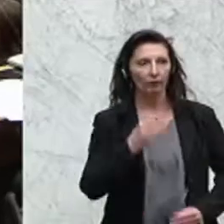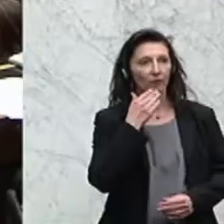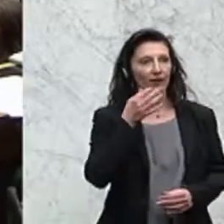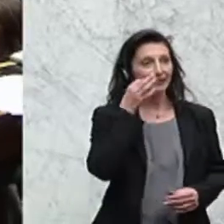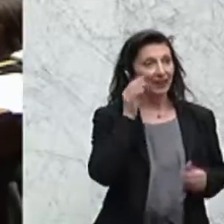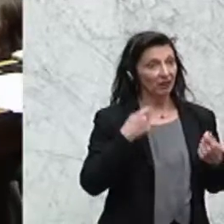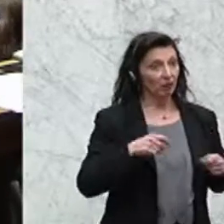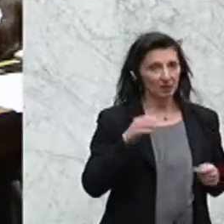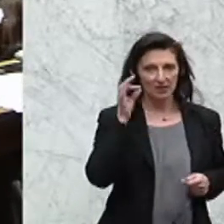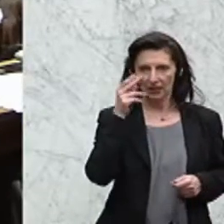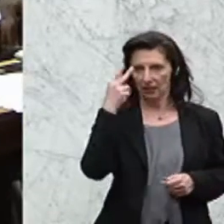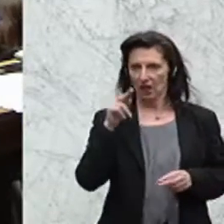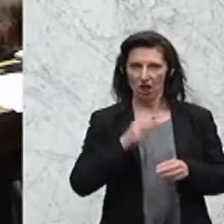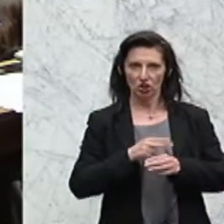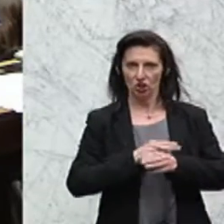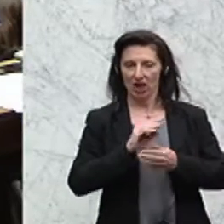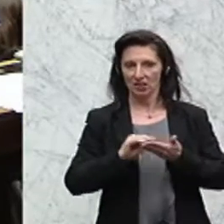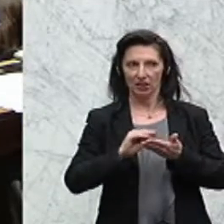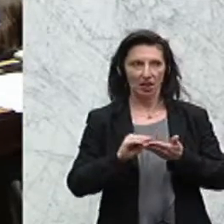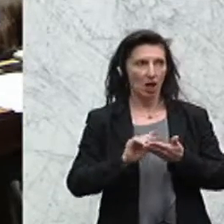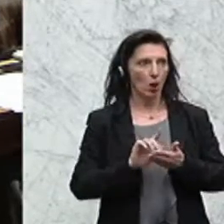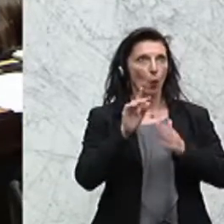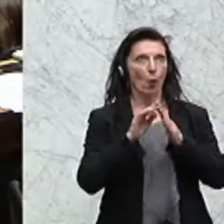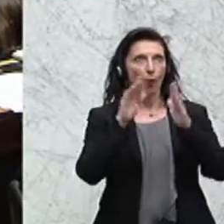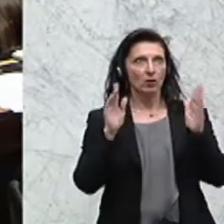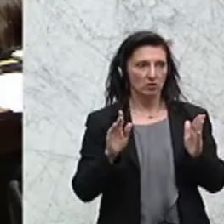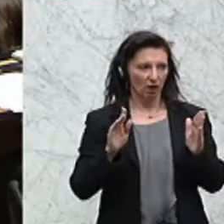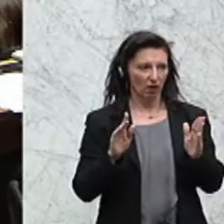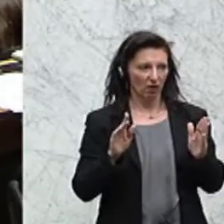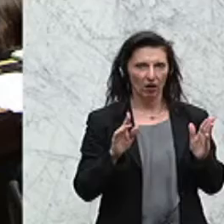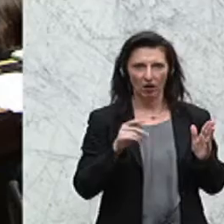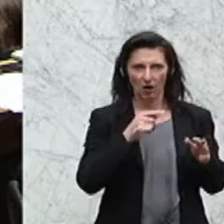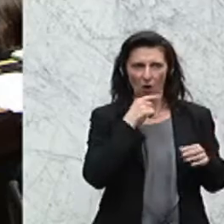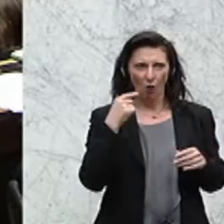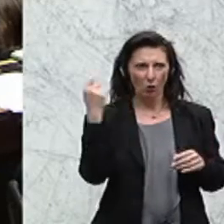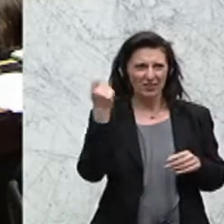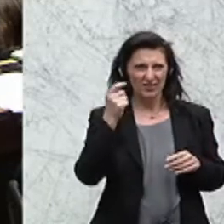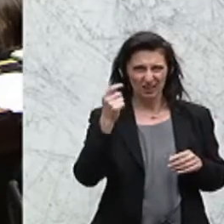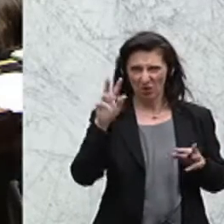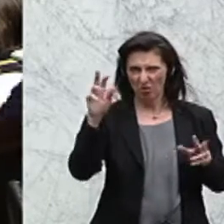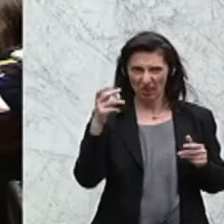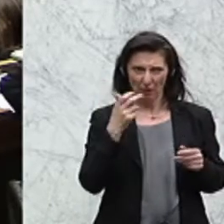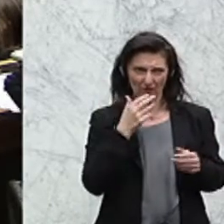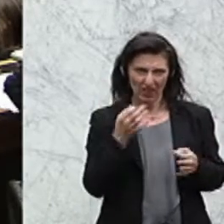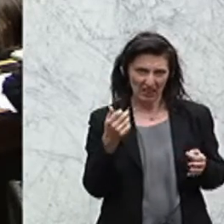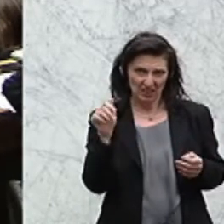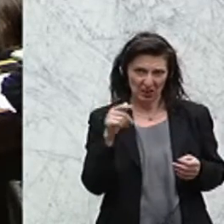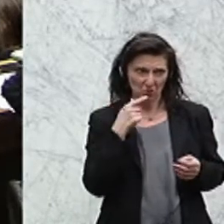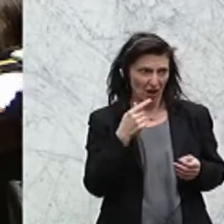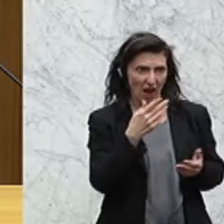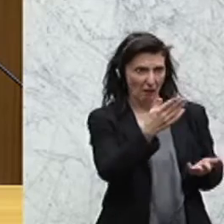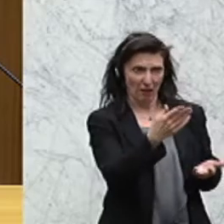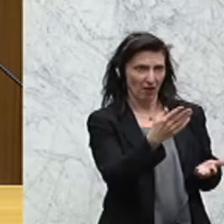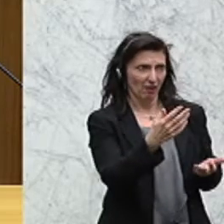Herr Staatssekretär Hohes Haus, ich wollte an sich zu den Russland-Sanktionen gar nichts sagen, aber Werner Kugler, du